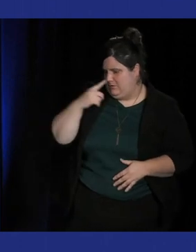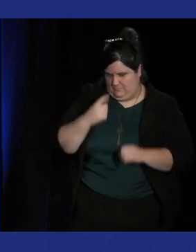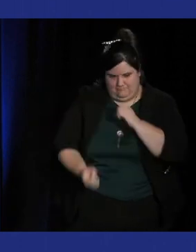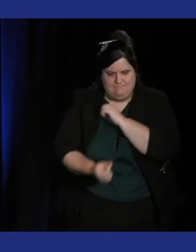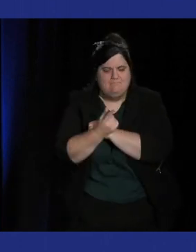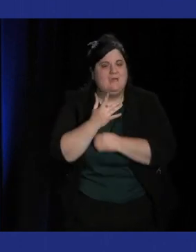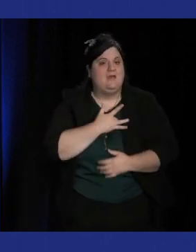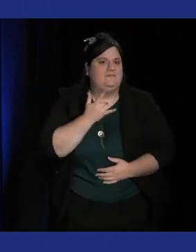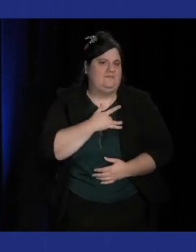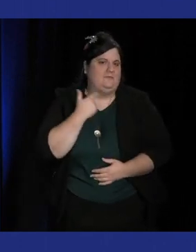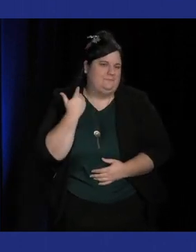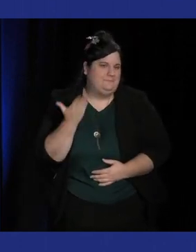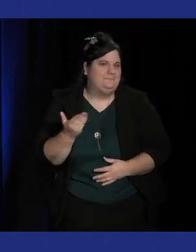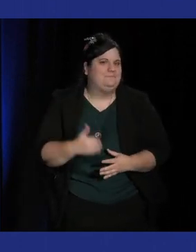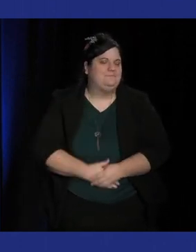à noter justement